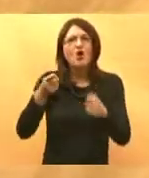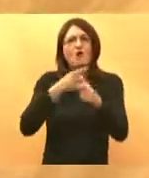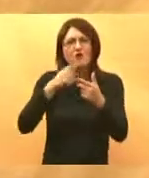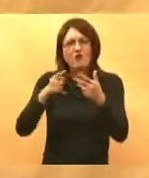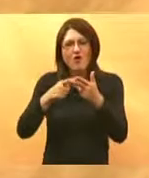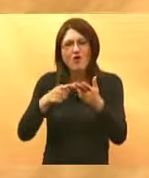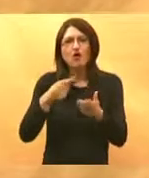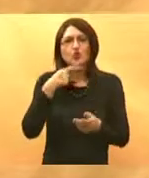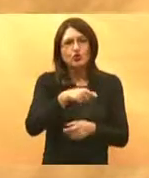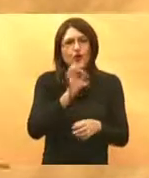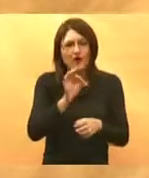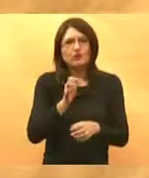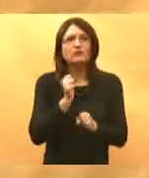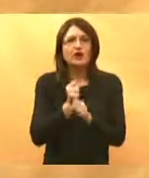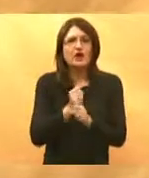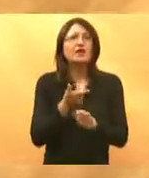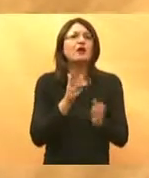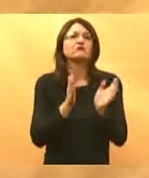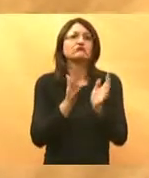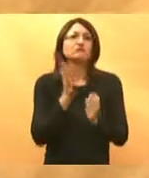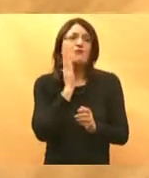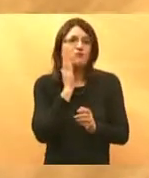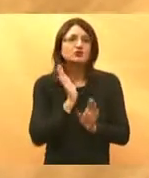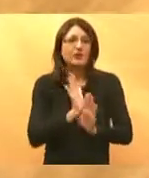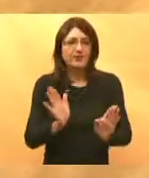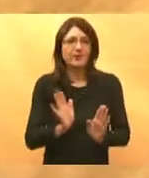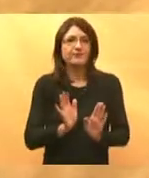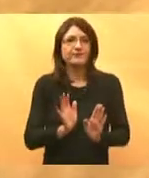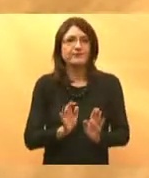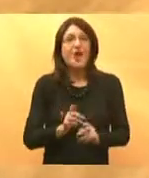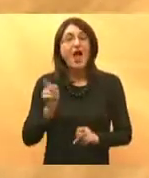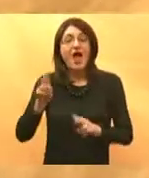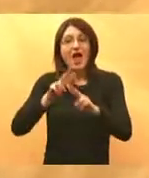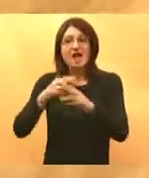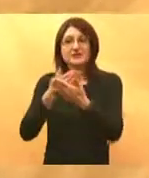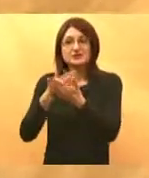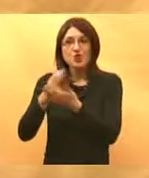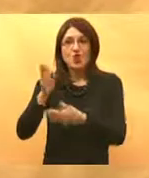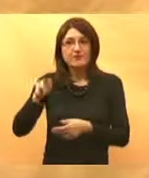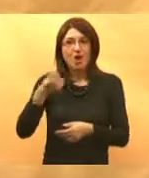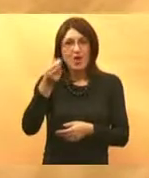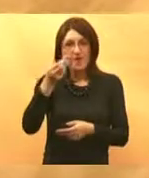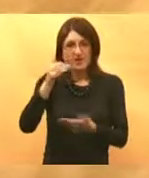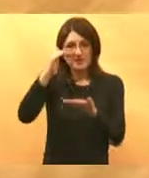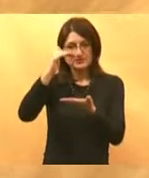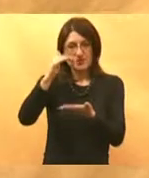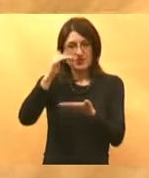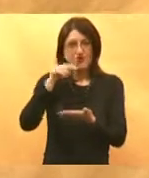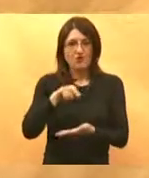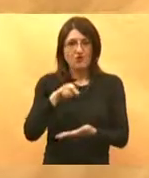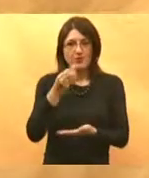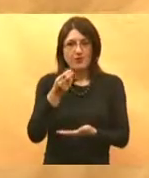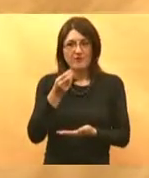ko tako radi radi u skladu lege artiska ako se kaže po pravilima struke ali HZZO ima ovoliko novaca koliko u ovu čašu stane vode